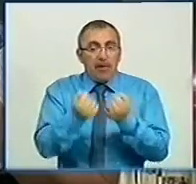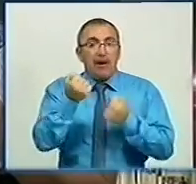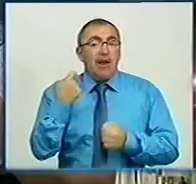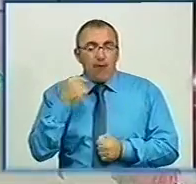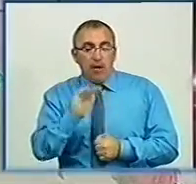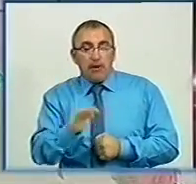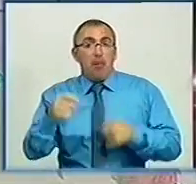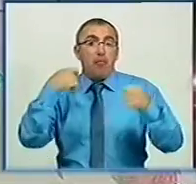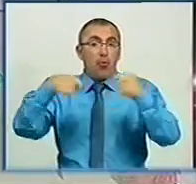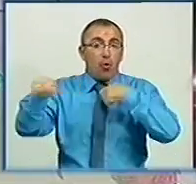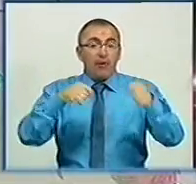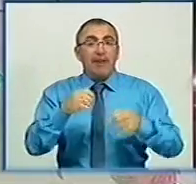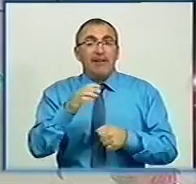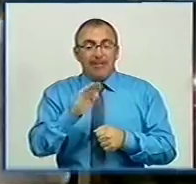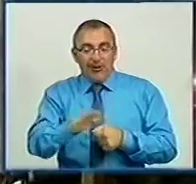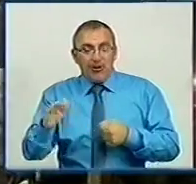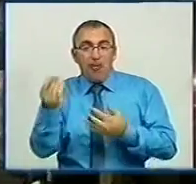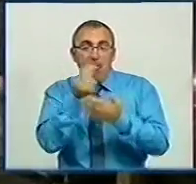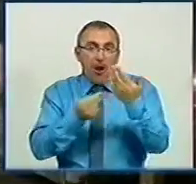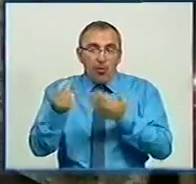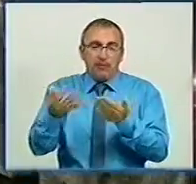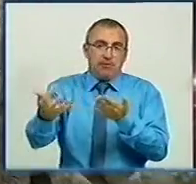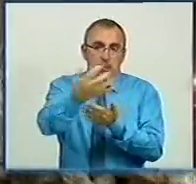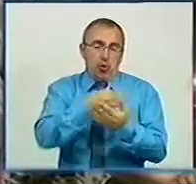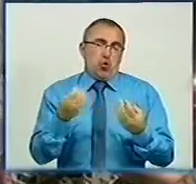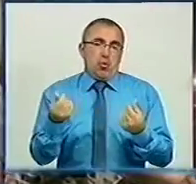діти, продавали дитячі малюнки і збирали гроші.